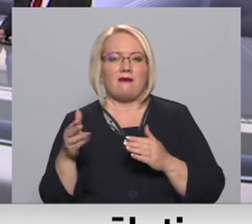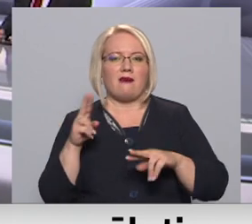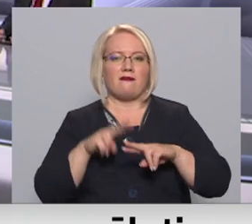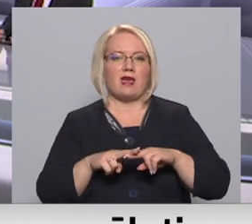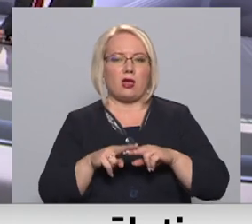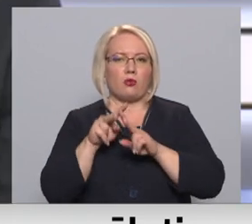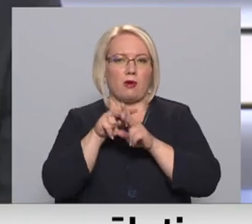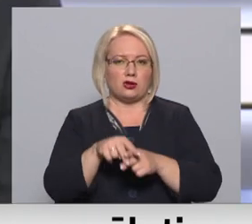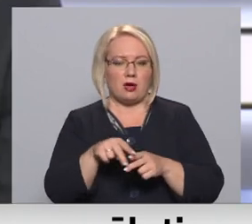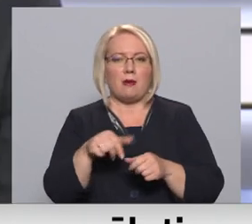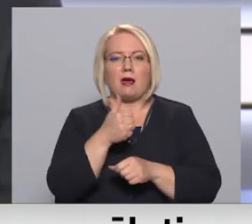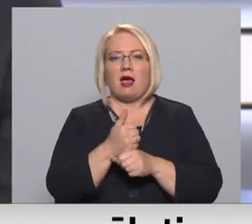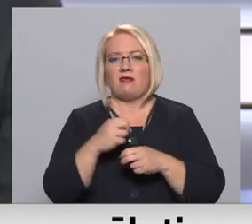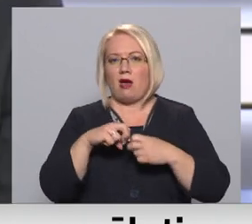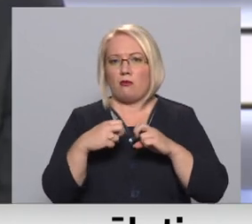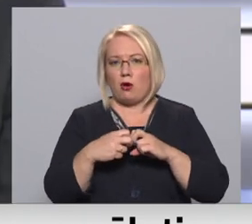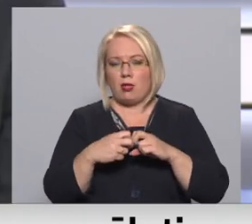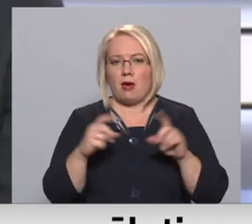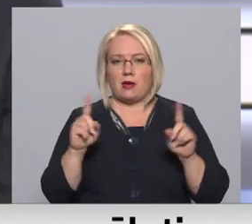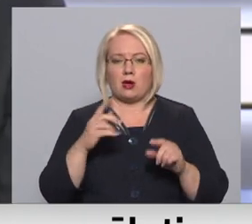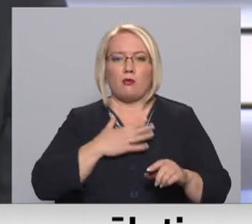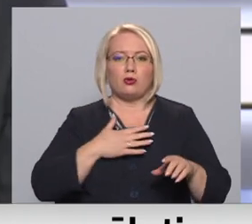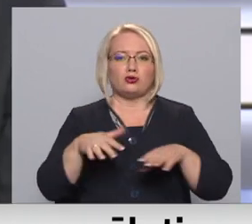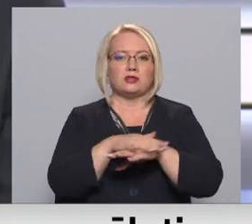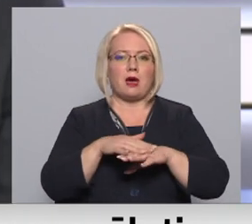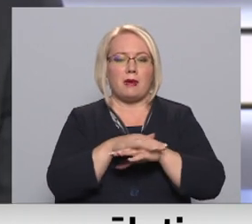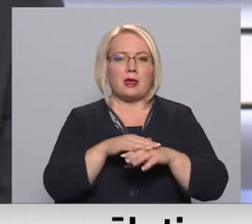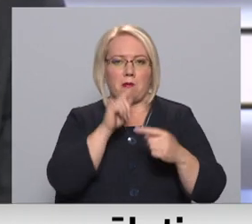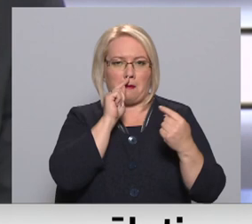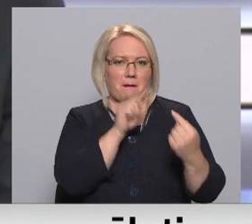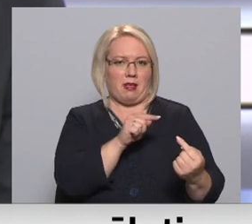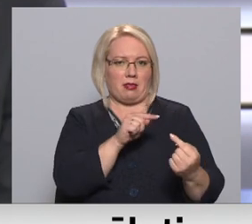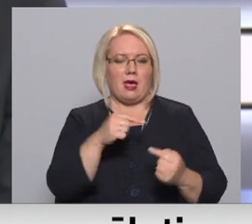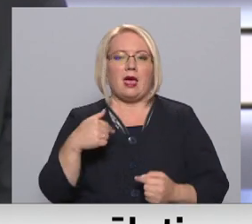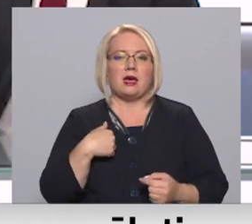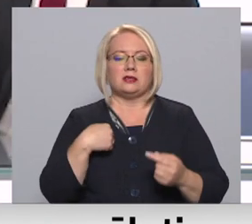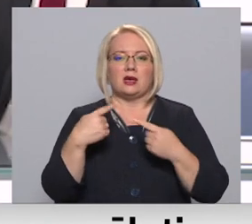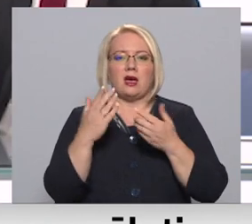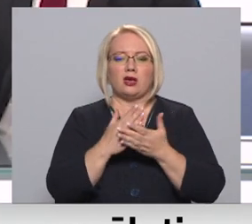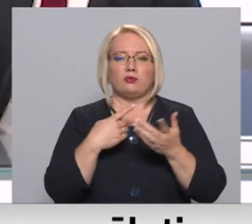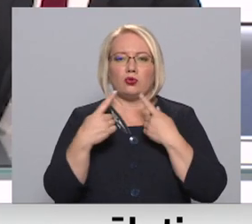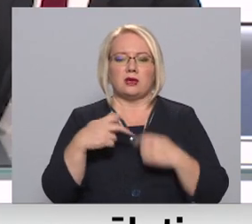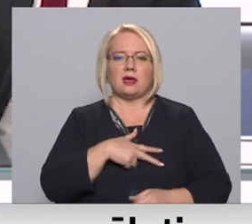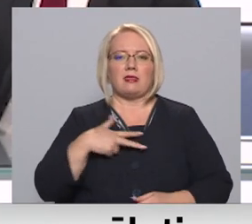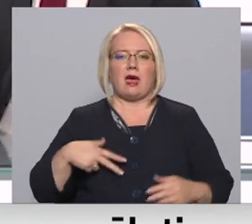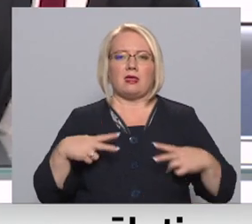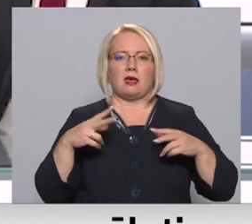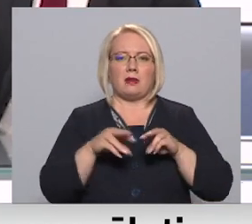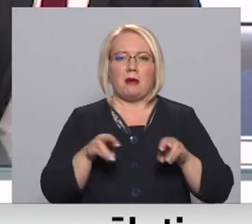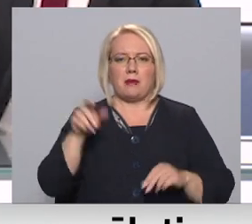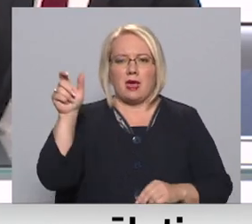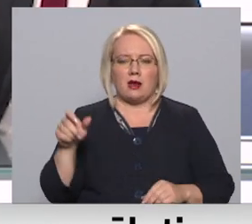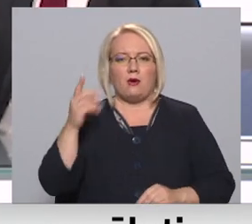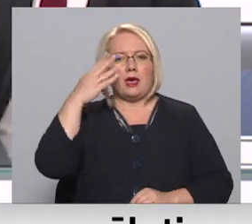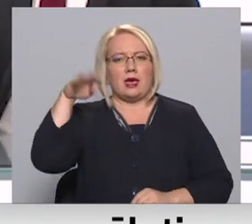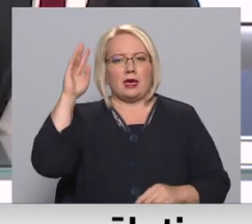Galvenais klupšāns akmens ir tas, ka mūsu sabiedrība vienkārši pretojās tam. Es runāju ar Dānijas premjera, Īrijas